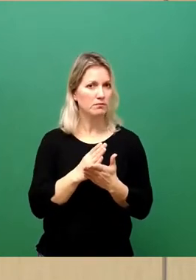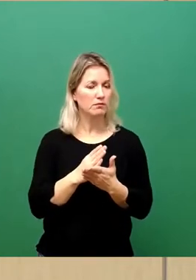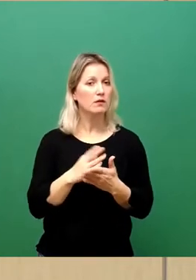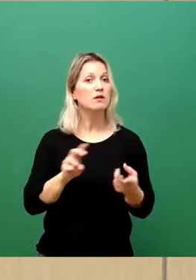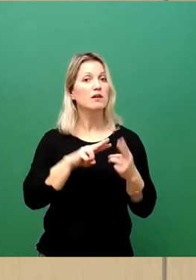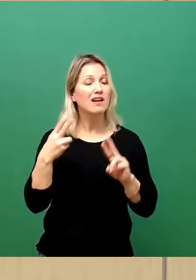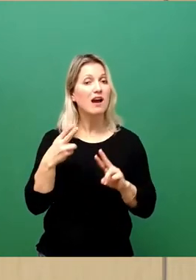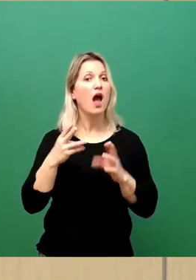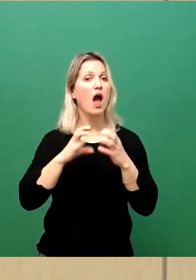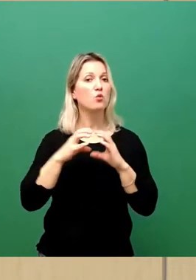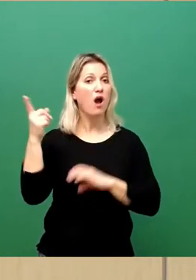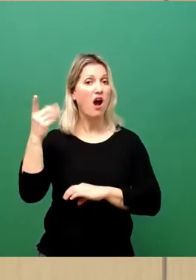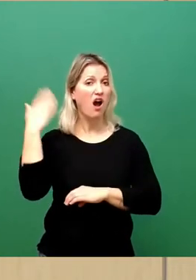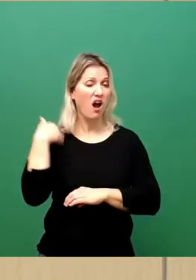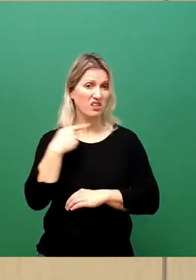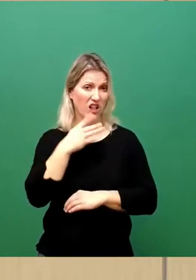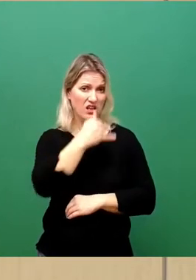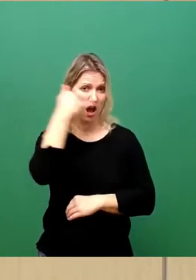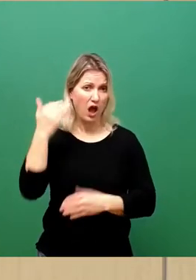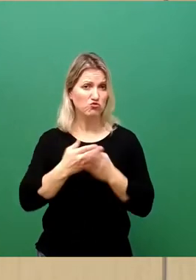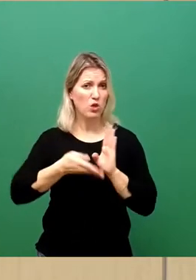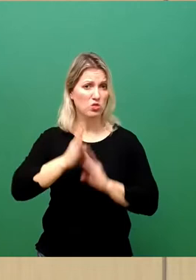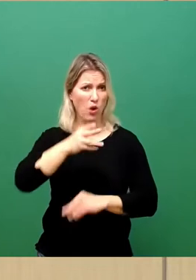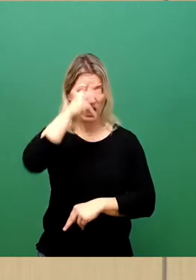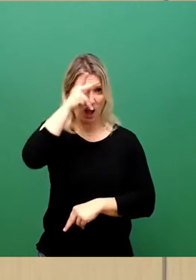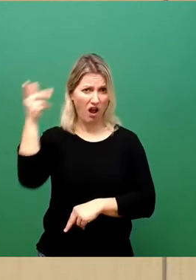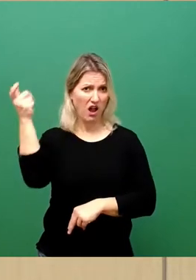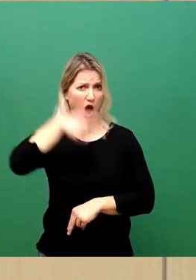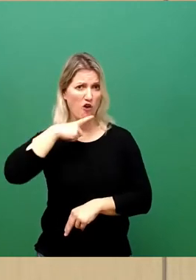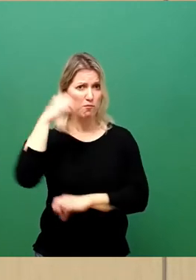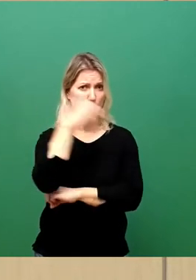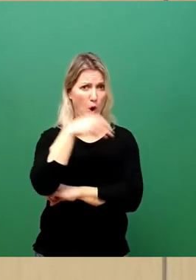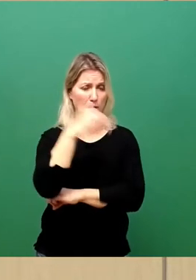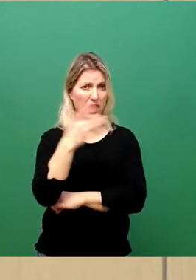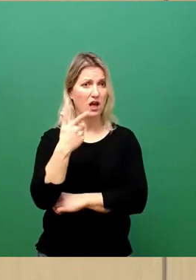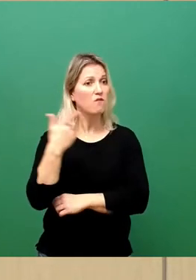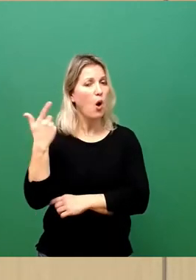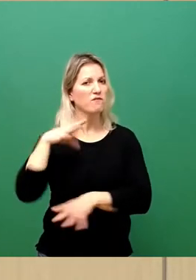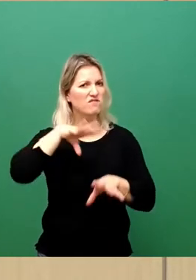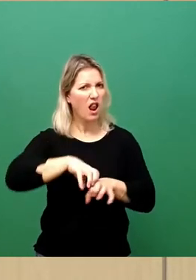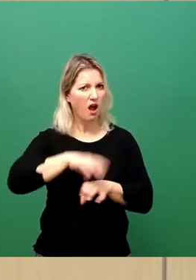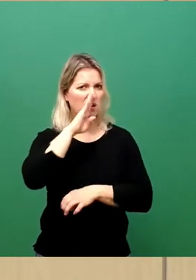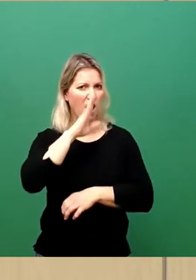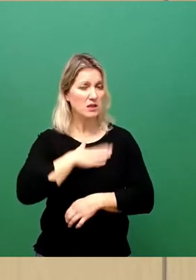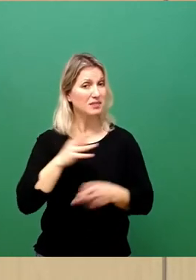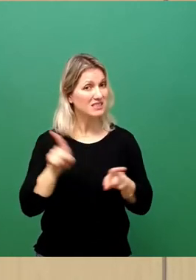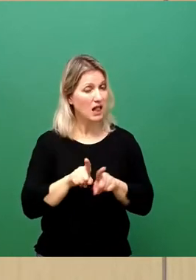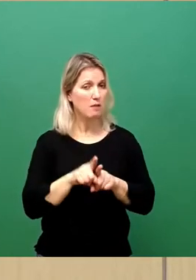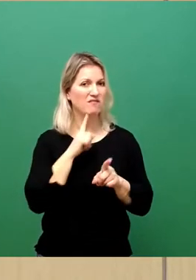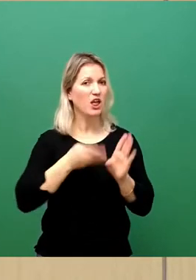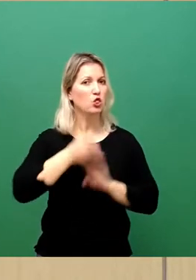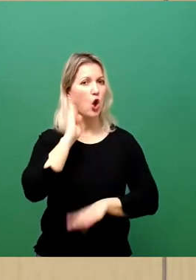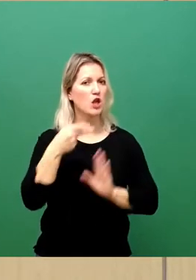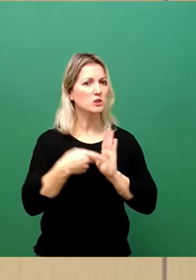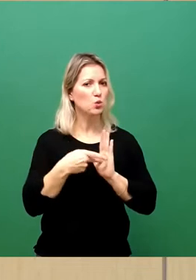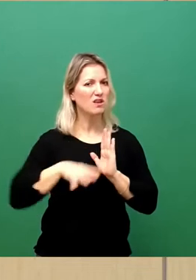bombardiert seit Jahren den Nordirak, um unter anderem Gasressourcen zu sichern und genau wie in Nordsyrien Gebiete einzunehmen. Darius